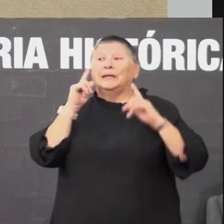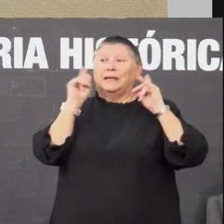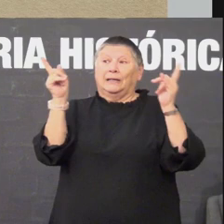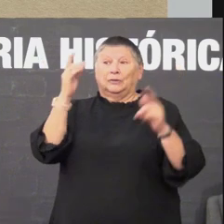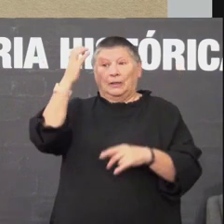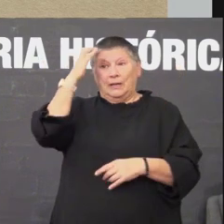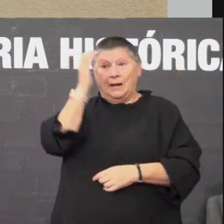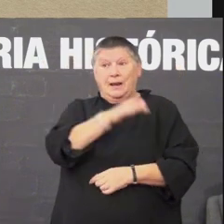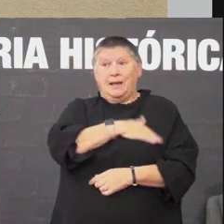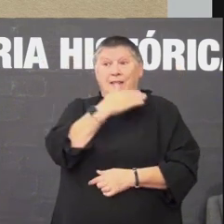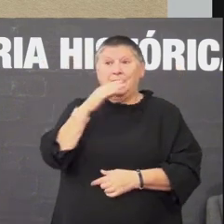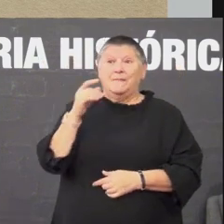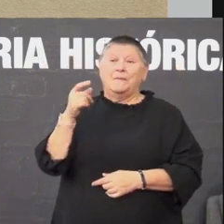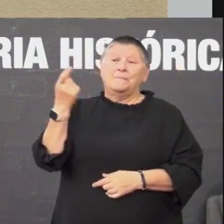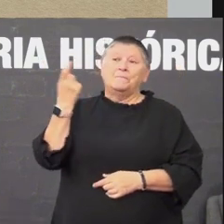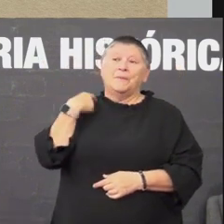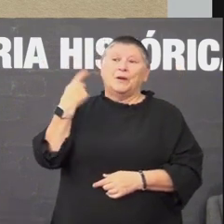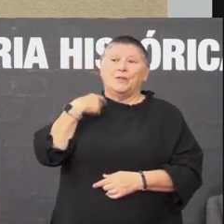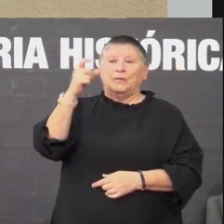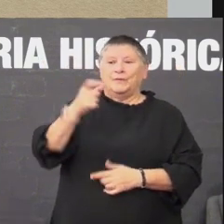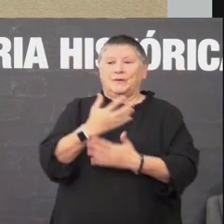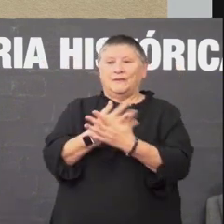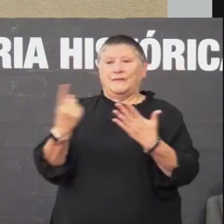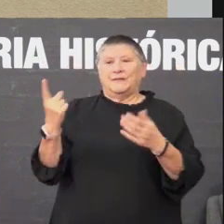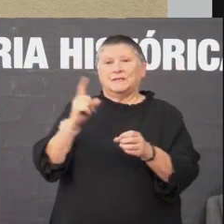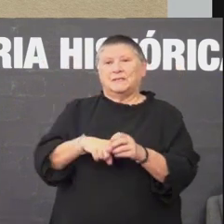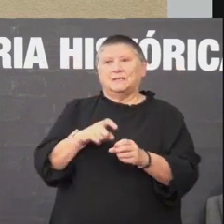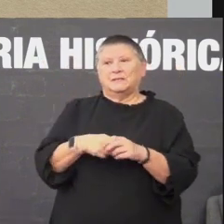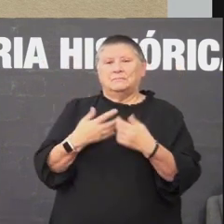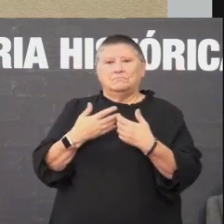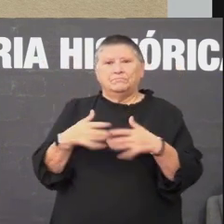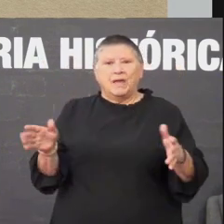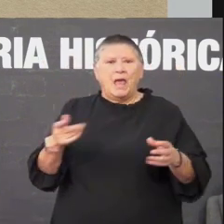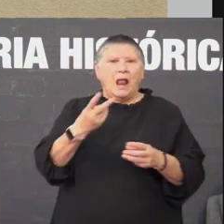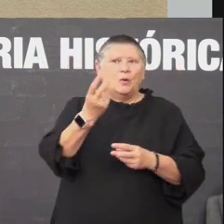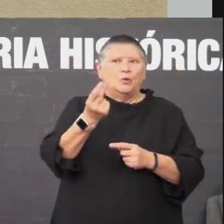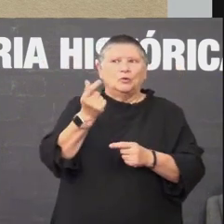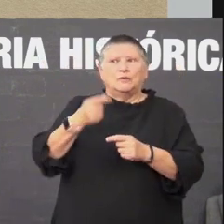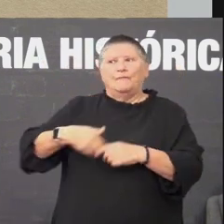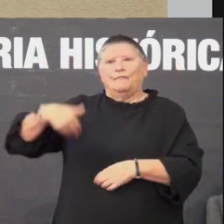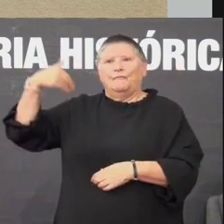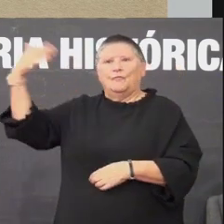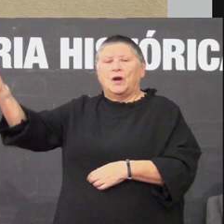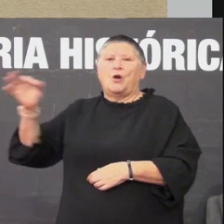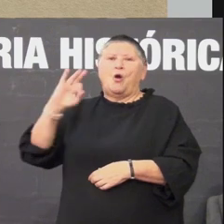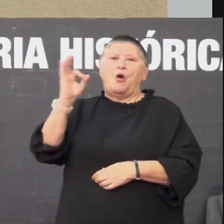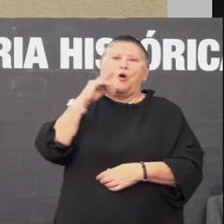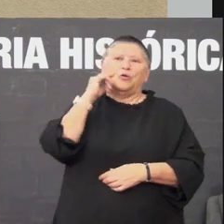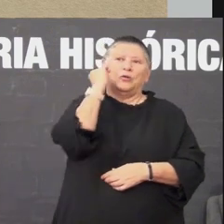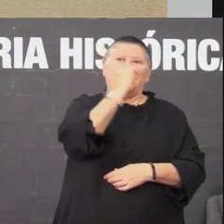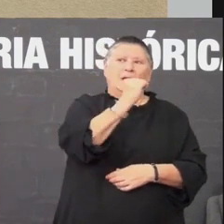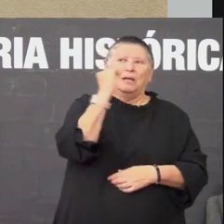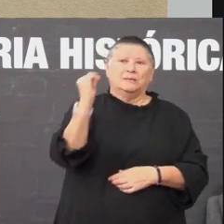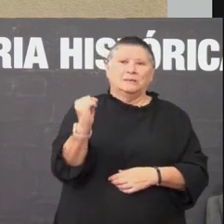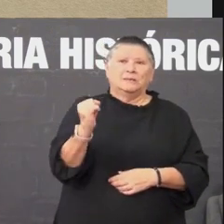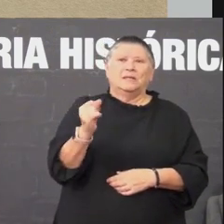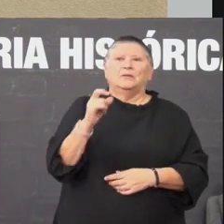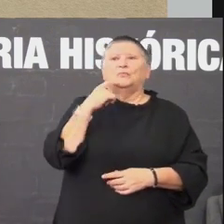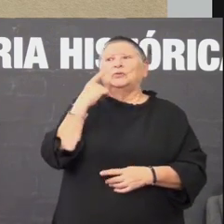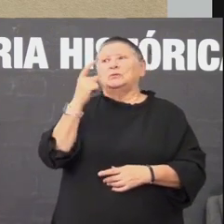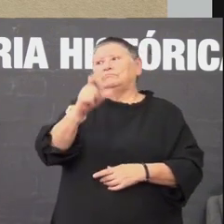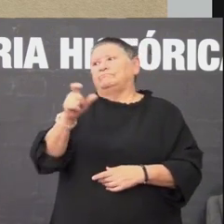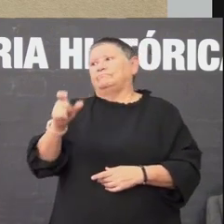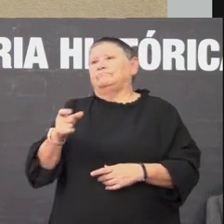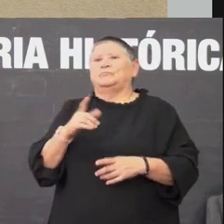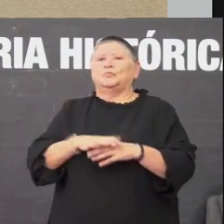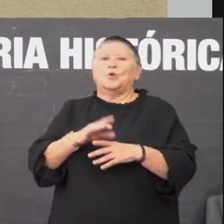Galega perdeu desas seis membros inmediatamente, varios asasinados ou outros exilados. O Seminario de Estudos Galegos, un terzo dos seus membros